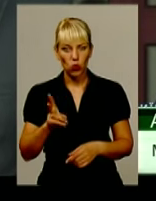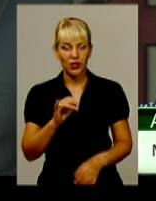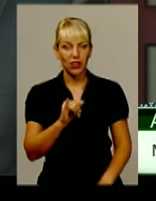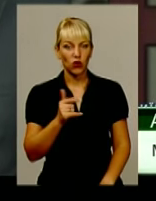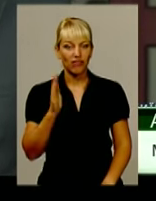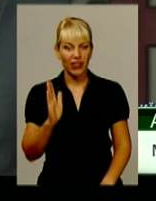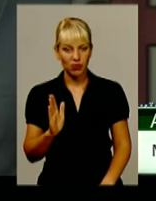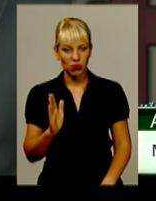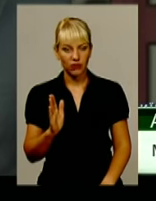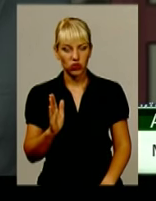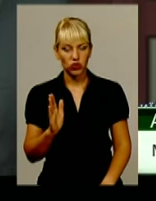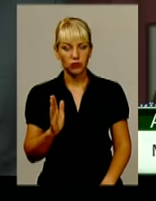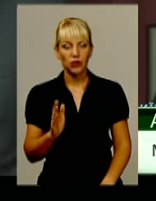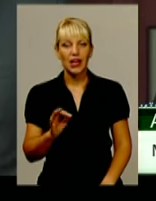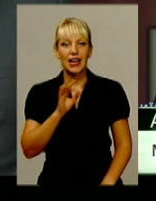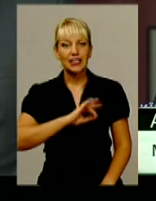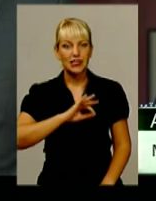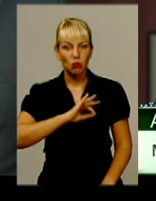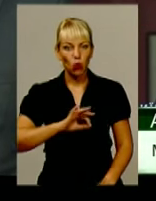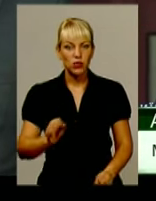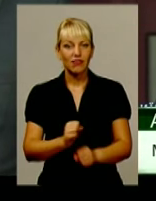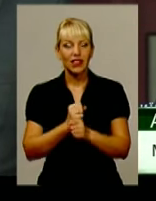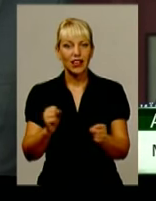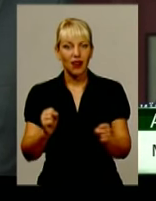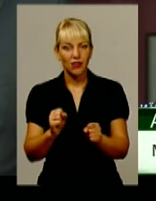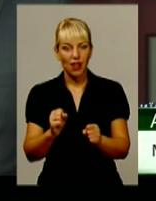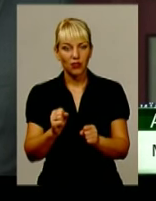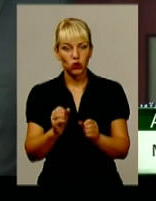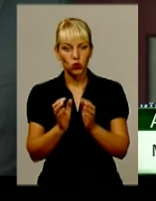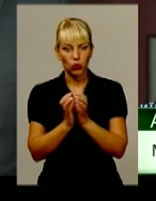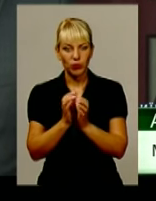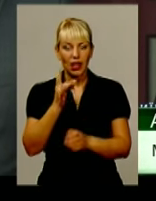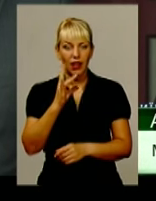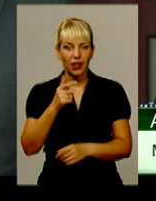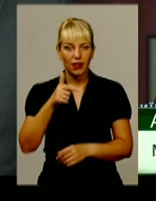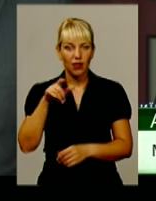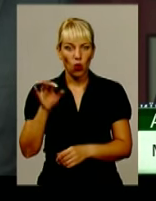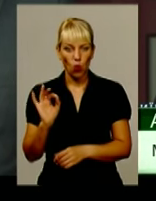использував гранату типу РГО.